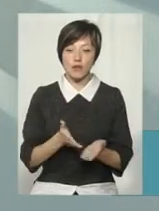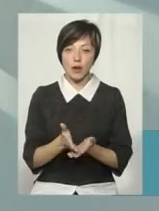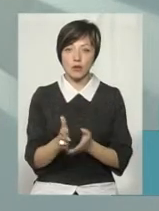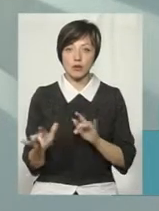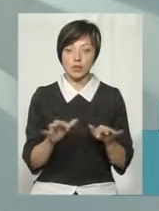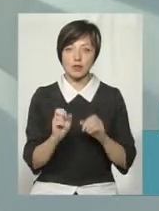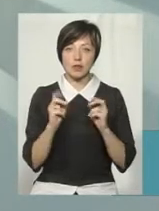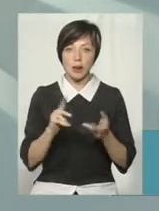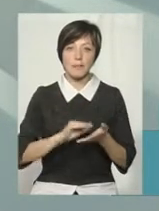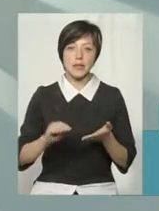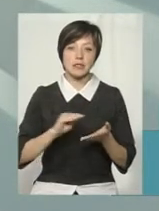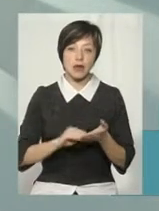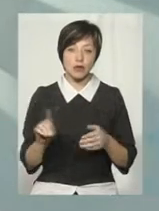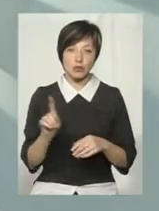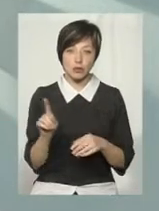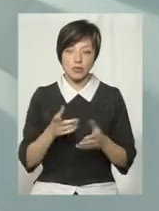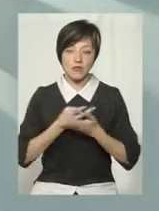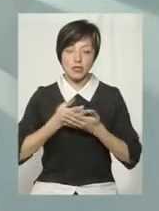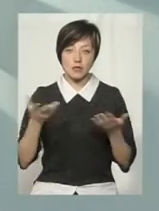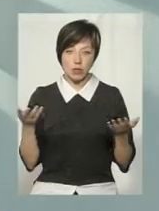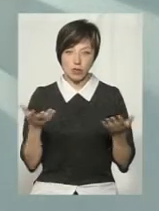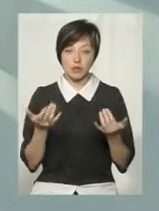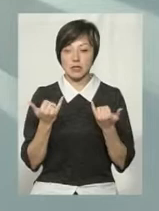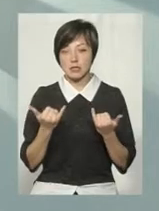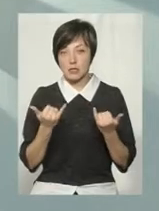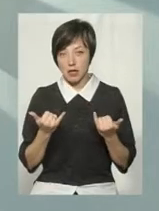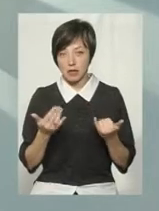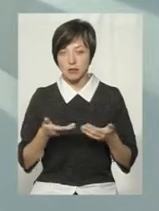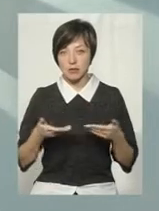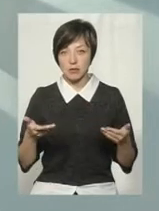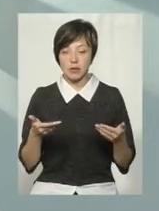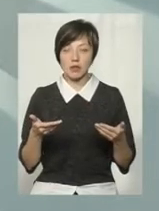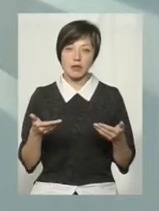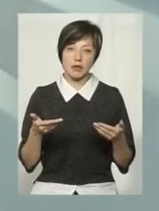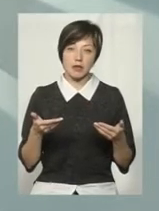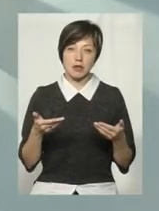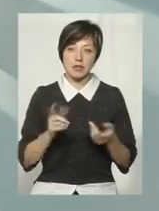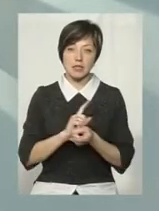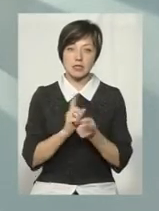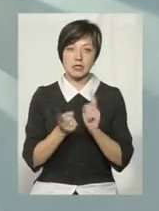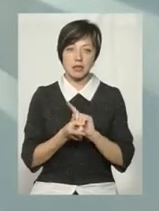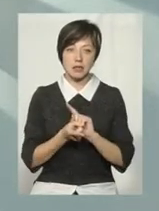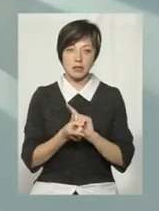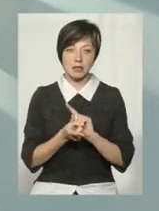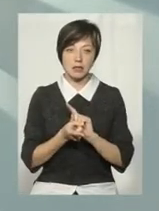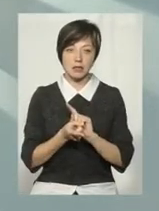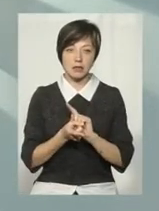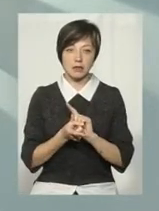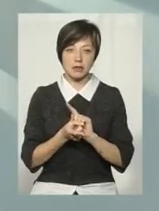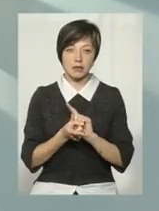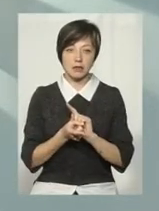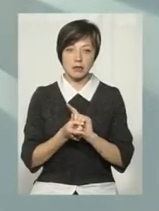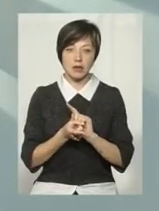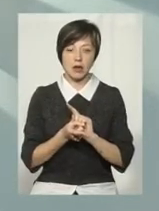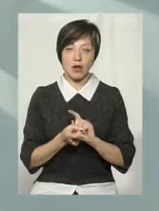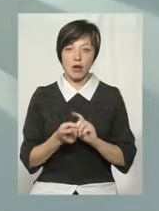діяльності, як писати щось і висвітлювати. Тому зараз от ми дещо так стали таким одним, одною